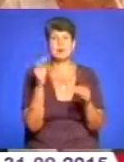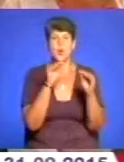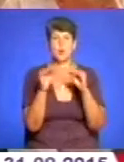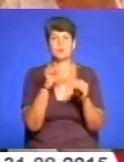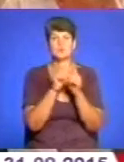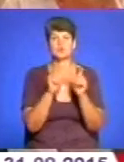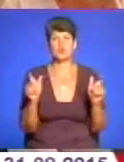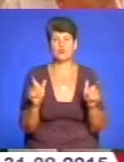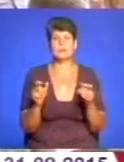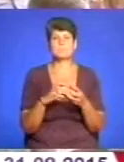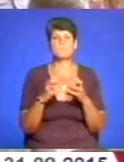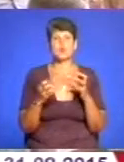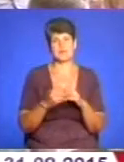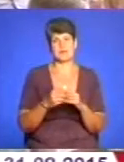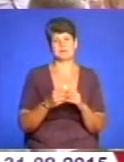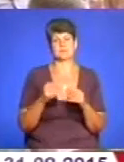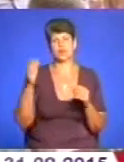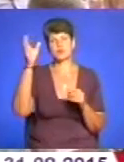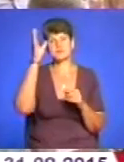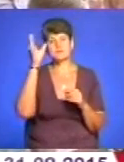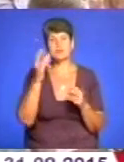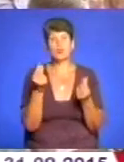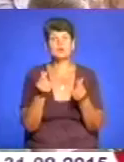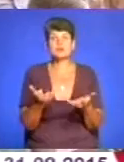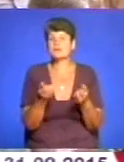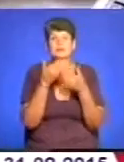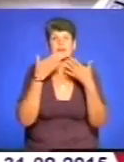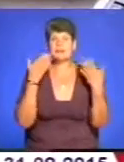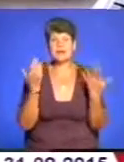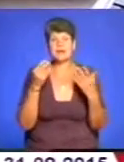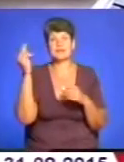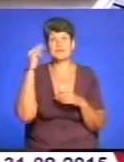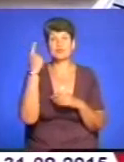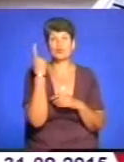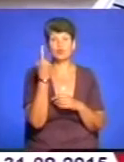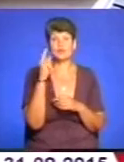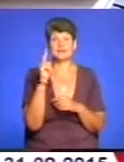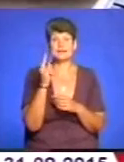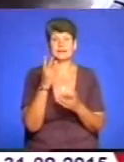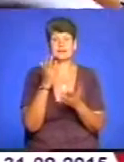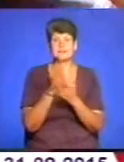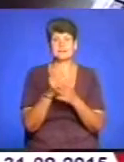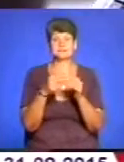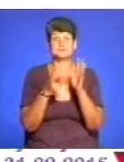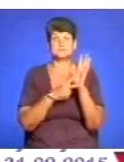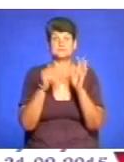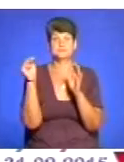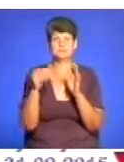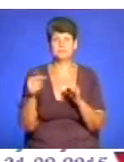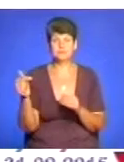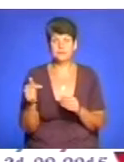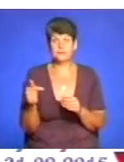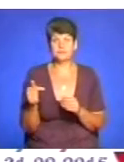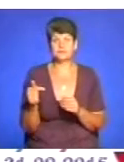ще одна проблема освітньої галузі. Коштів на їх утримання немає. Рік навчання одного учня обходиться державі від 17 тисяч гривень.